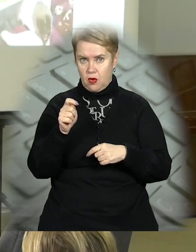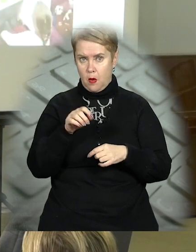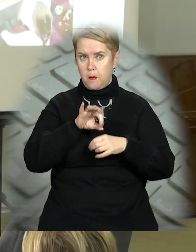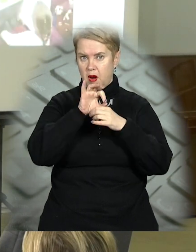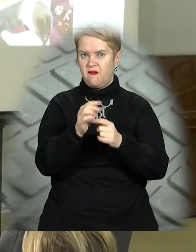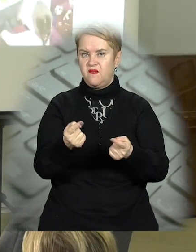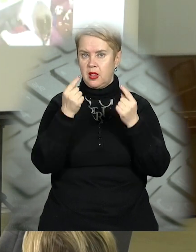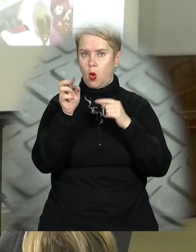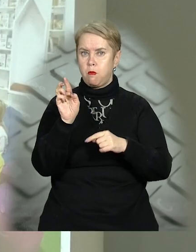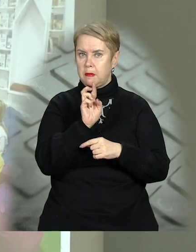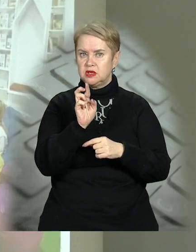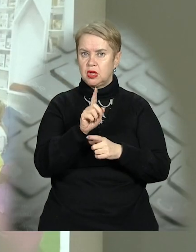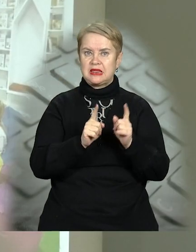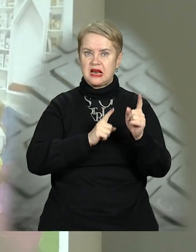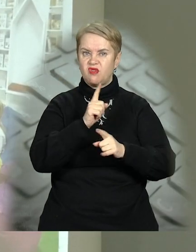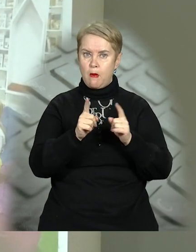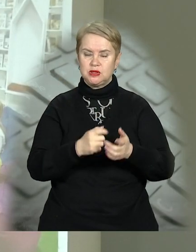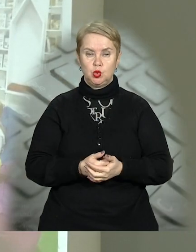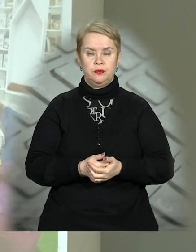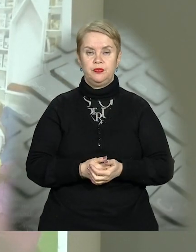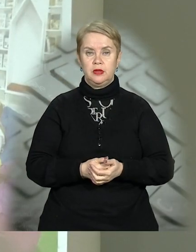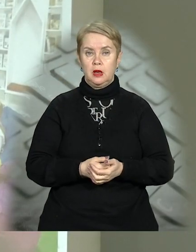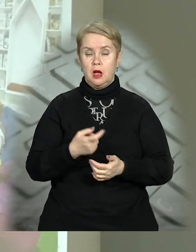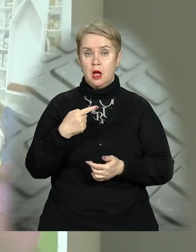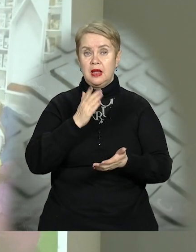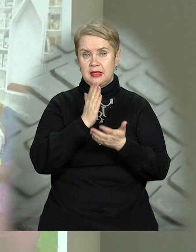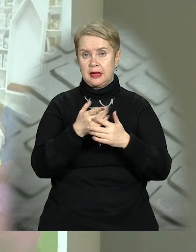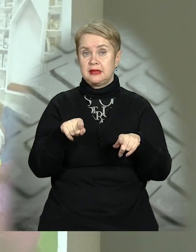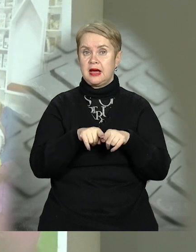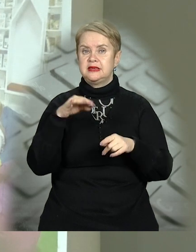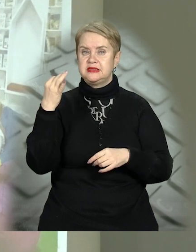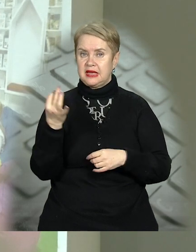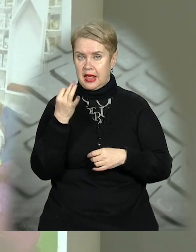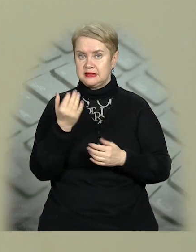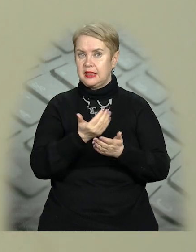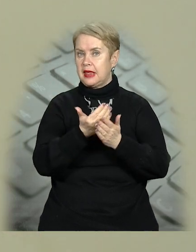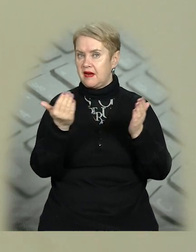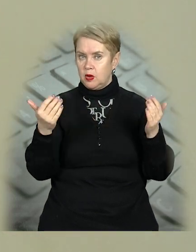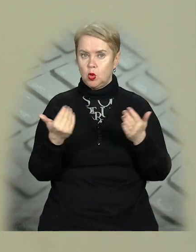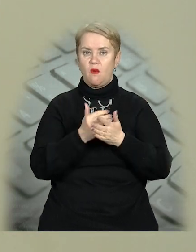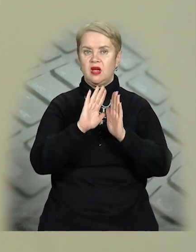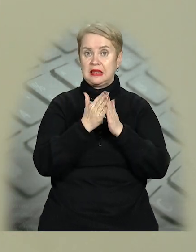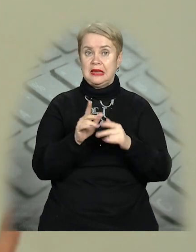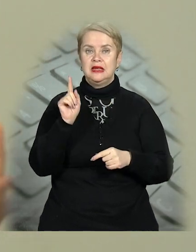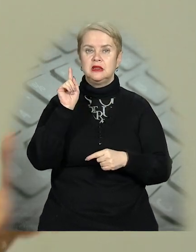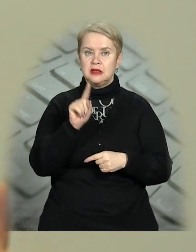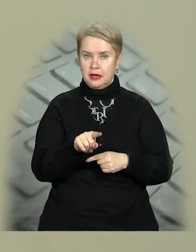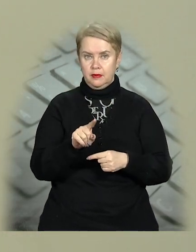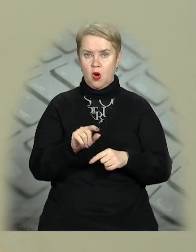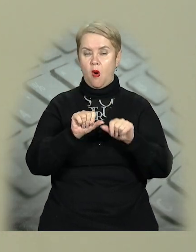провело велику бібліотечну трансформацію. Бібліотека має бути цікава інтер'єром, цікава новою книгою і тим